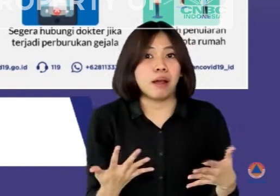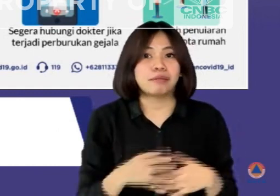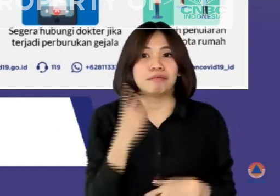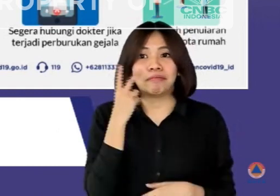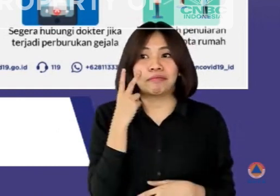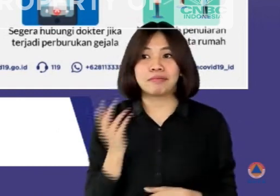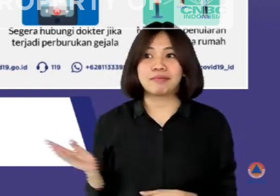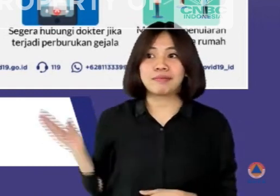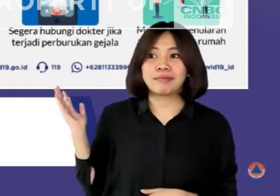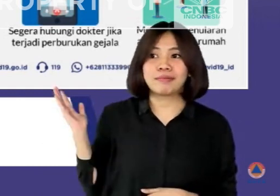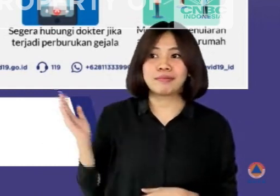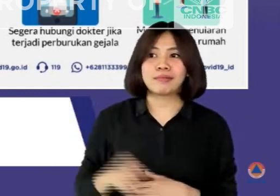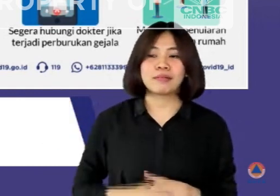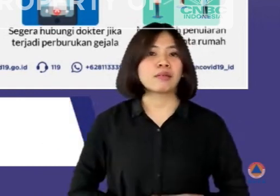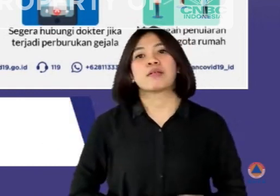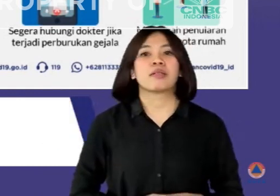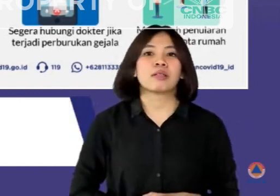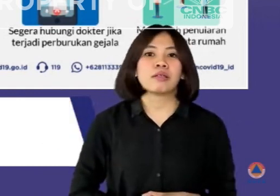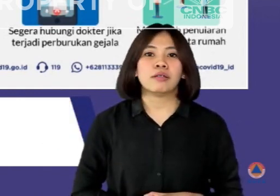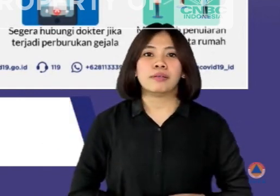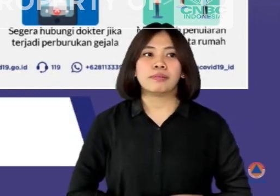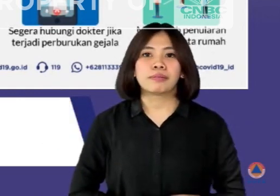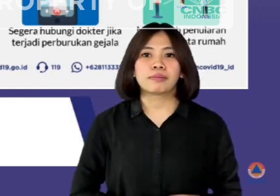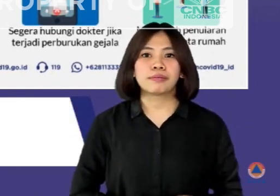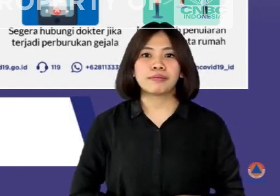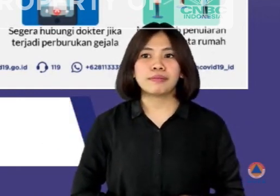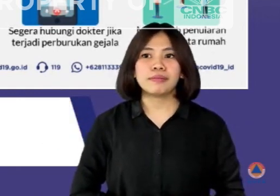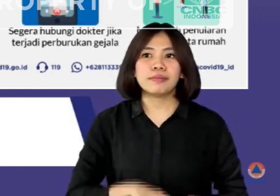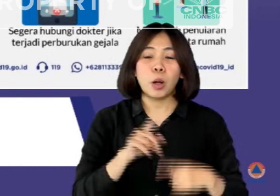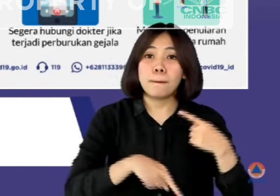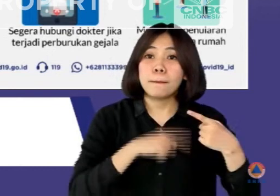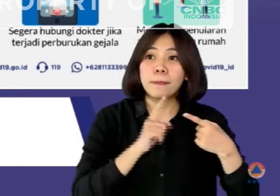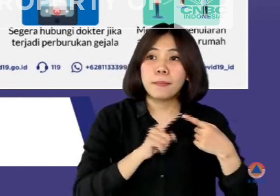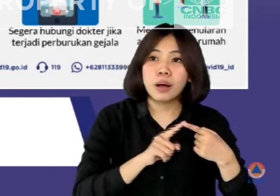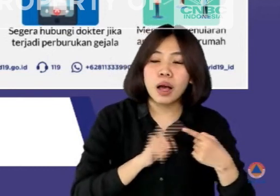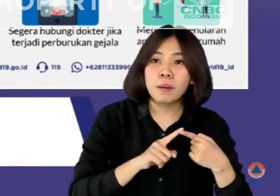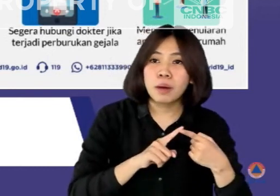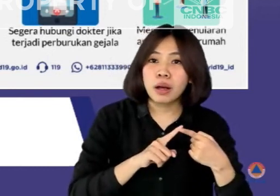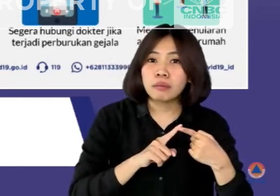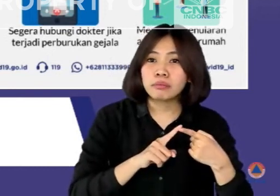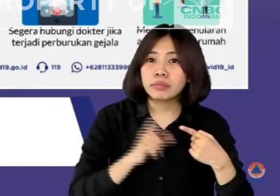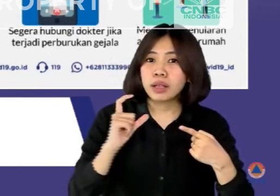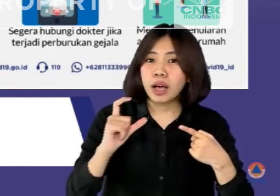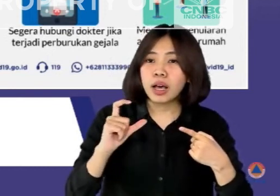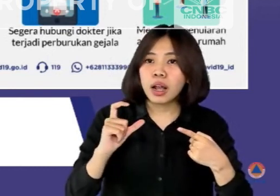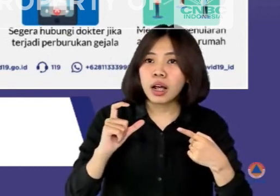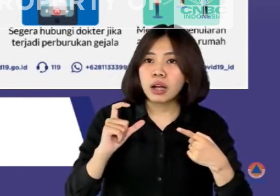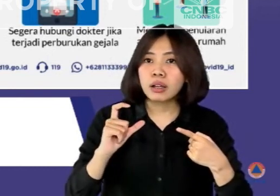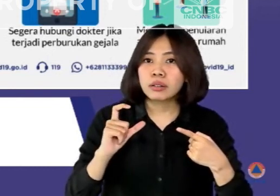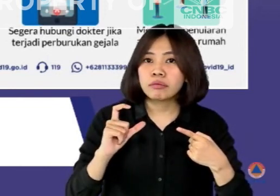dilakukan. Pertama, persiapan prosedur isolasi mandiri yang harus dilakukan yaitu